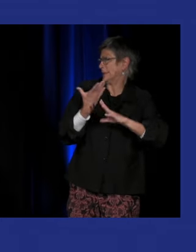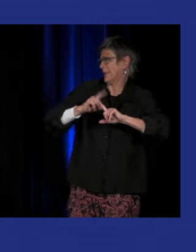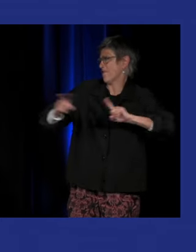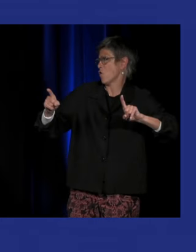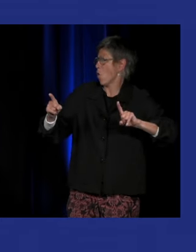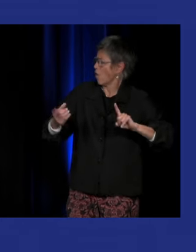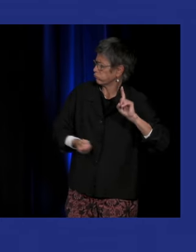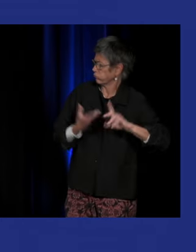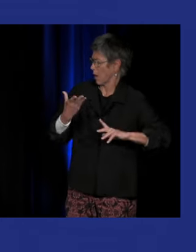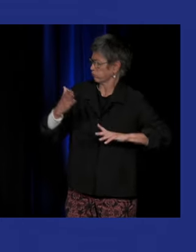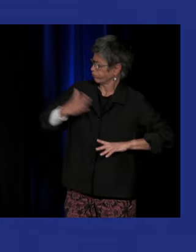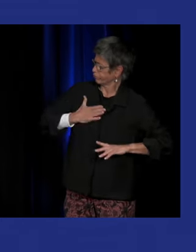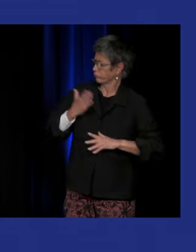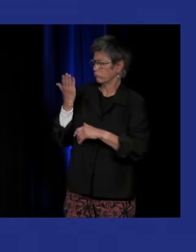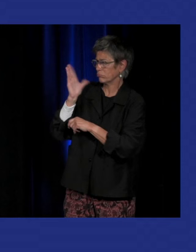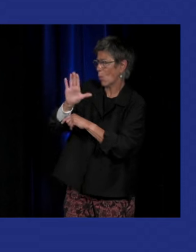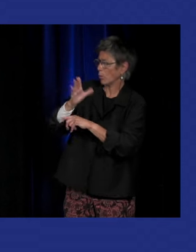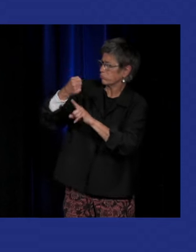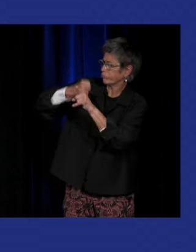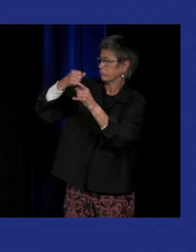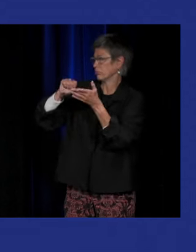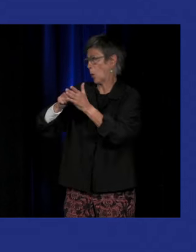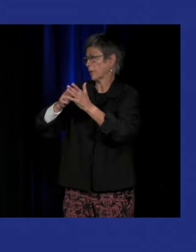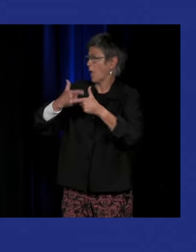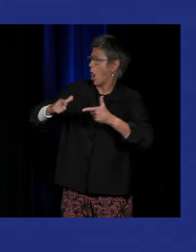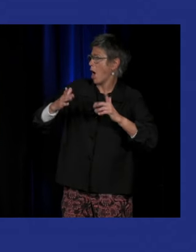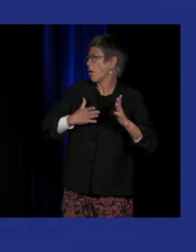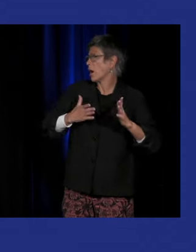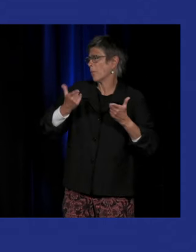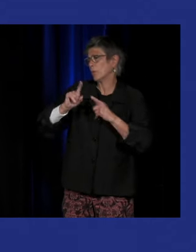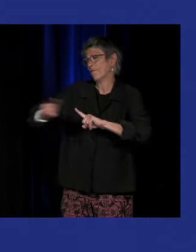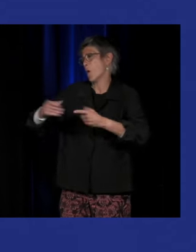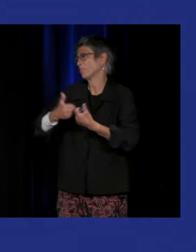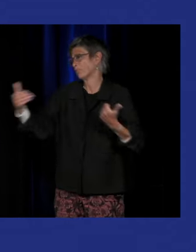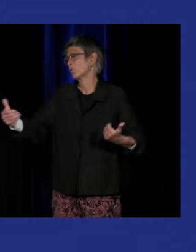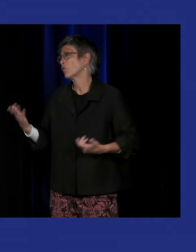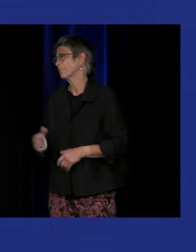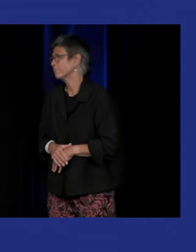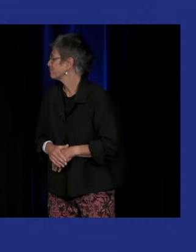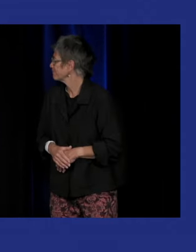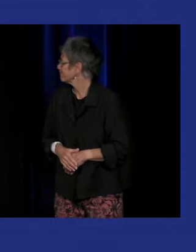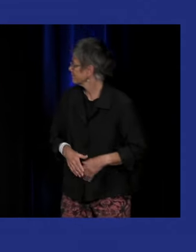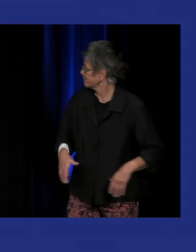c'est une manière de révindiquer une identité une langue etc on ne parle pas de la même chose